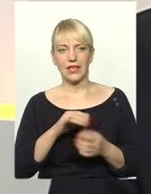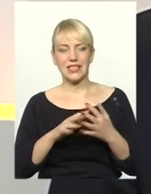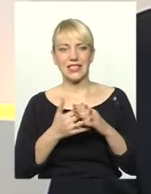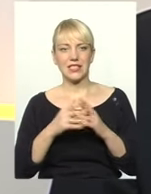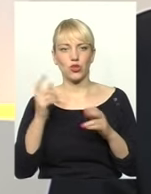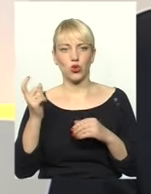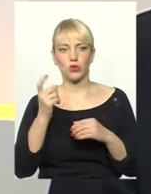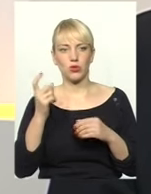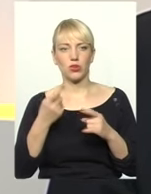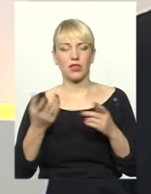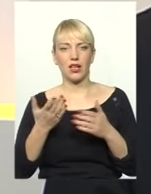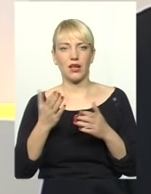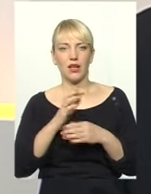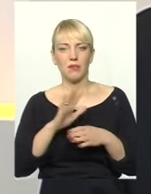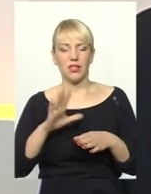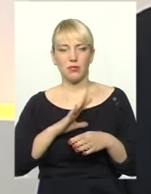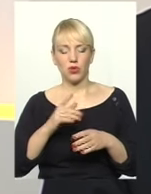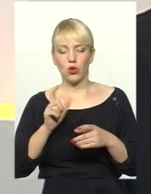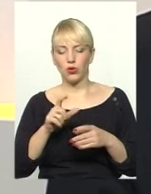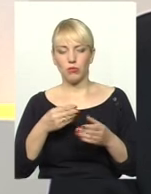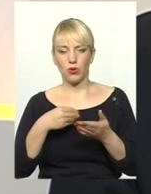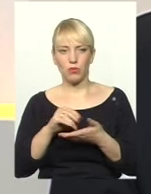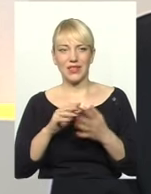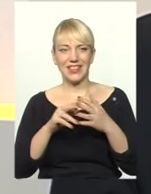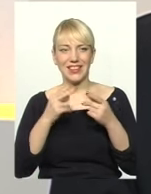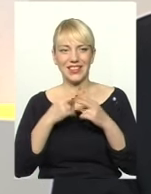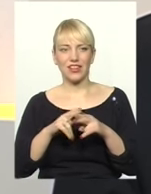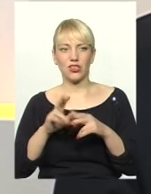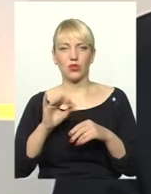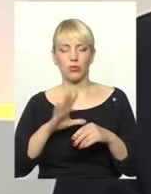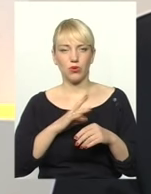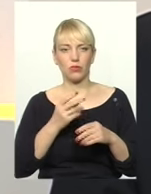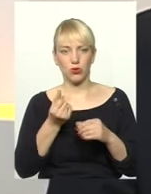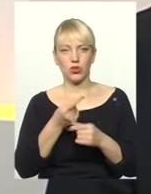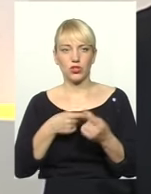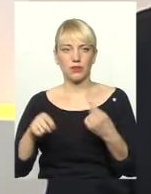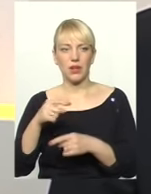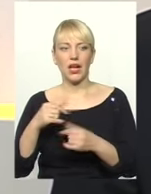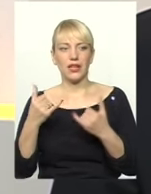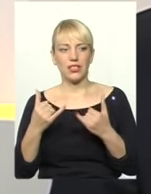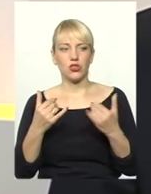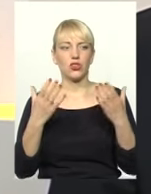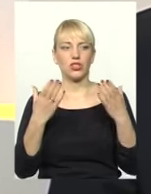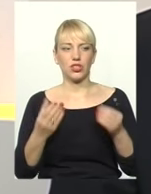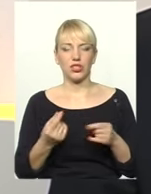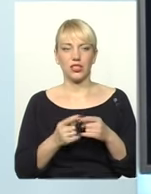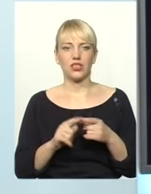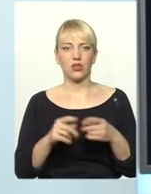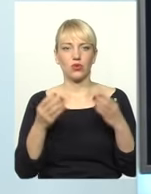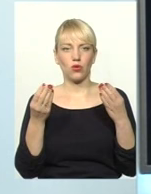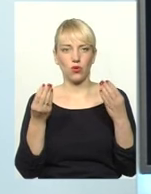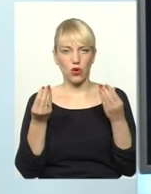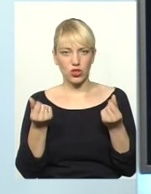сільськогосподарства, яка би не була, люди б купили техніку, і пішов би ефект мультиплікації цих коштів. На сьогоднішній день ці кошти,